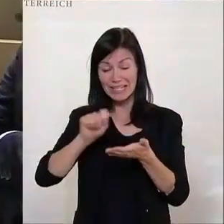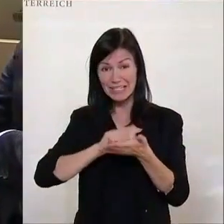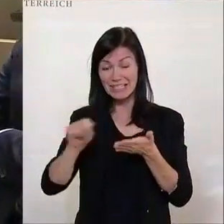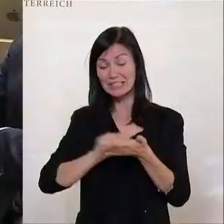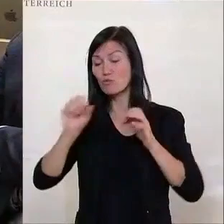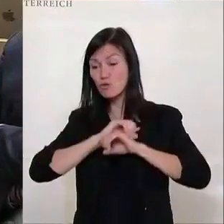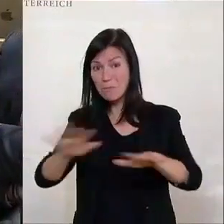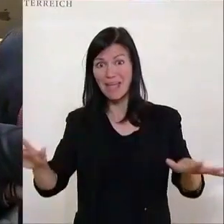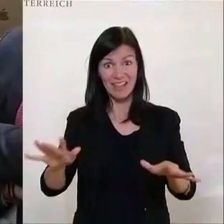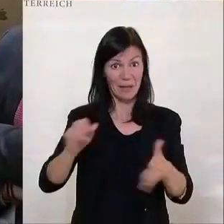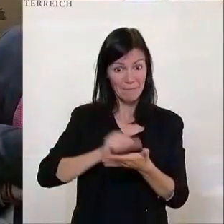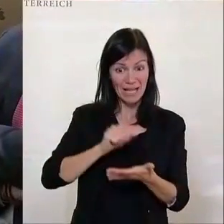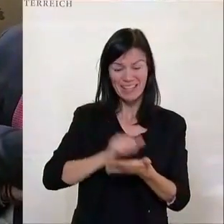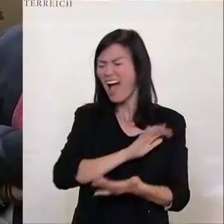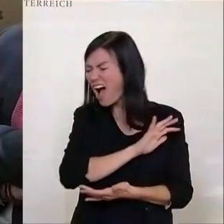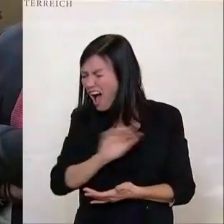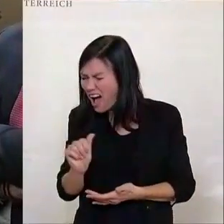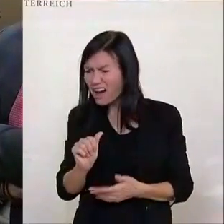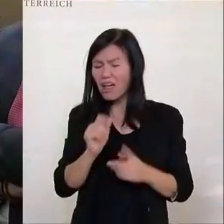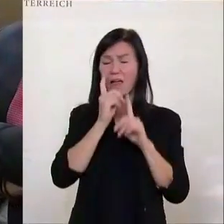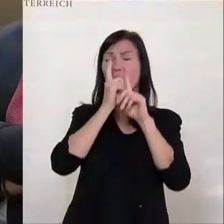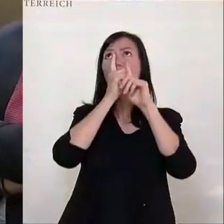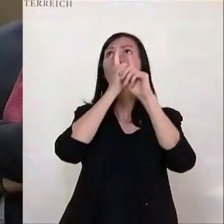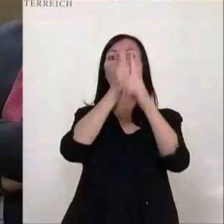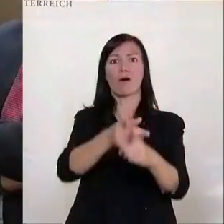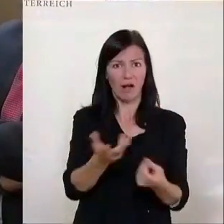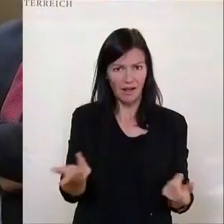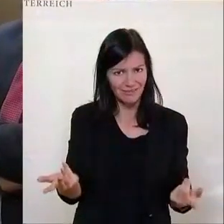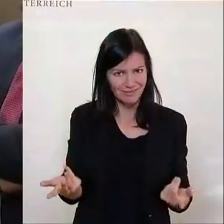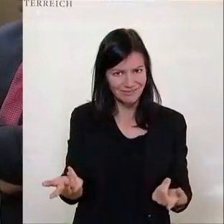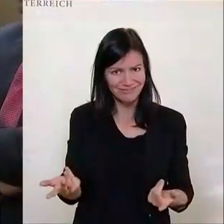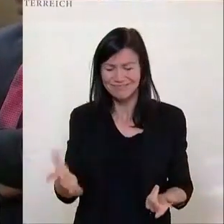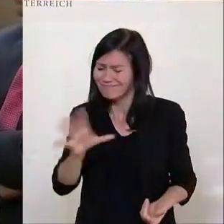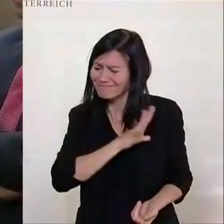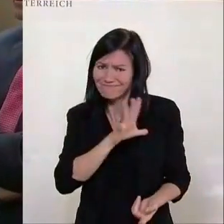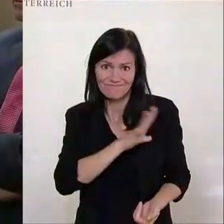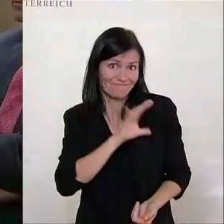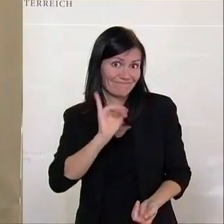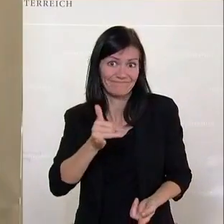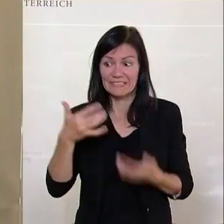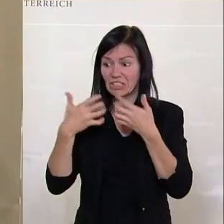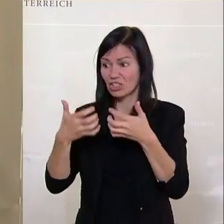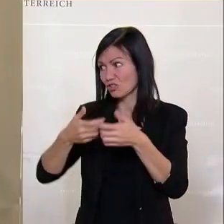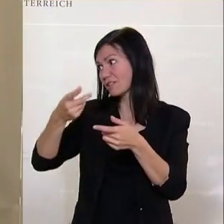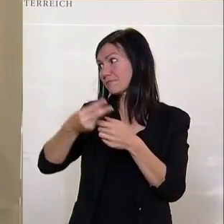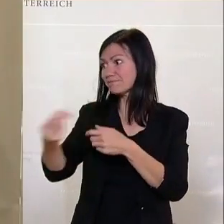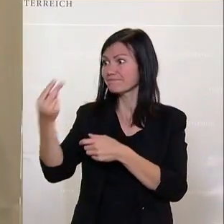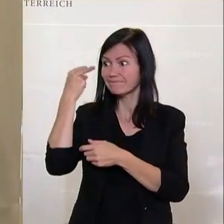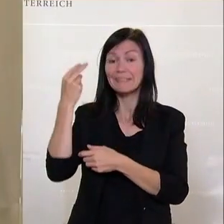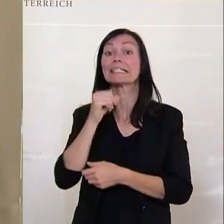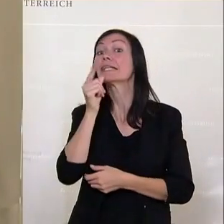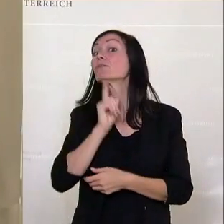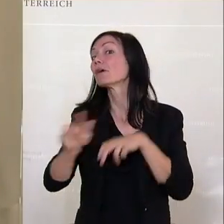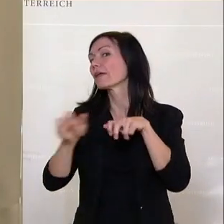das alles mitspielen. Und das ist das Gefährliche, das Brandgefährliche, was uns die Geschichte lernt. Nicht nur die